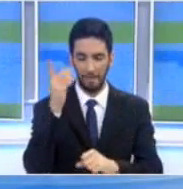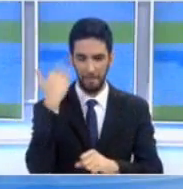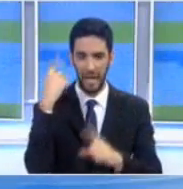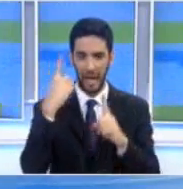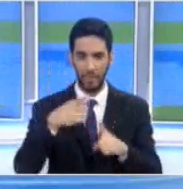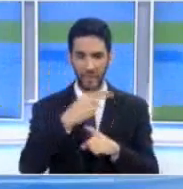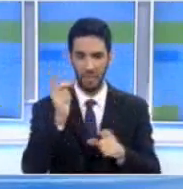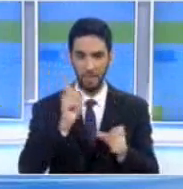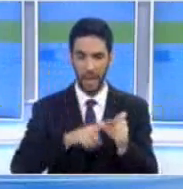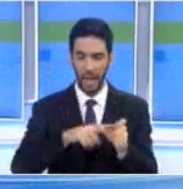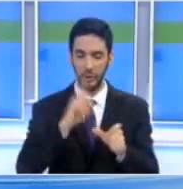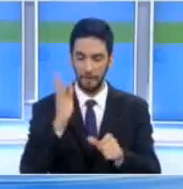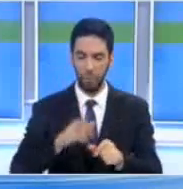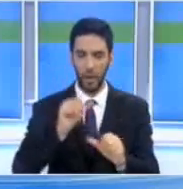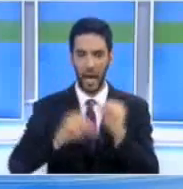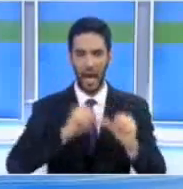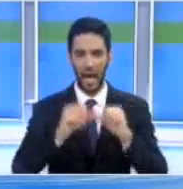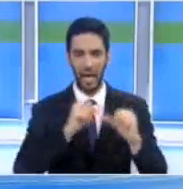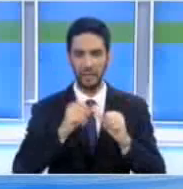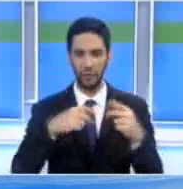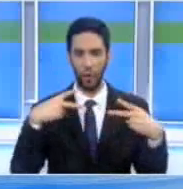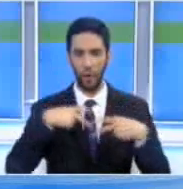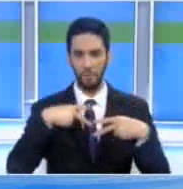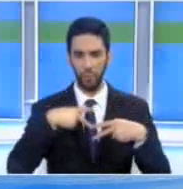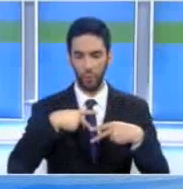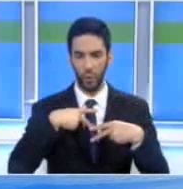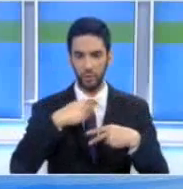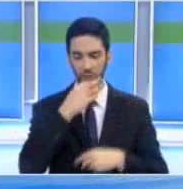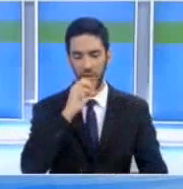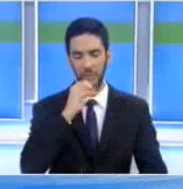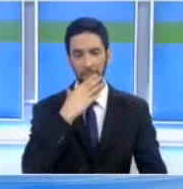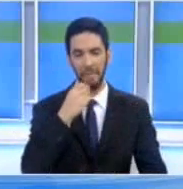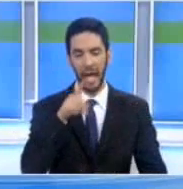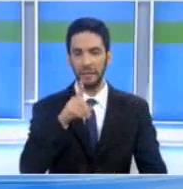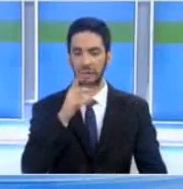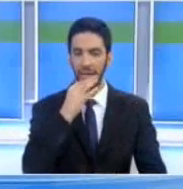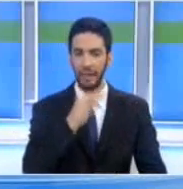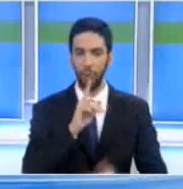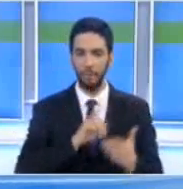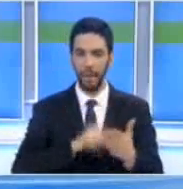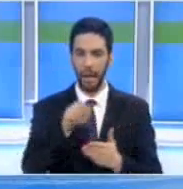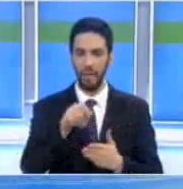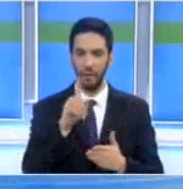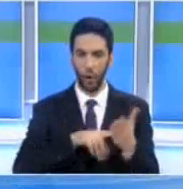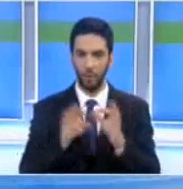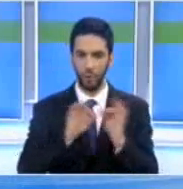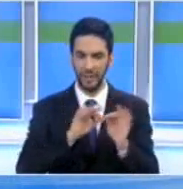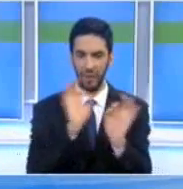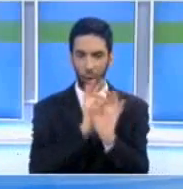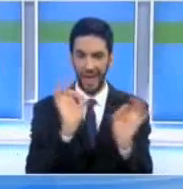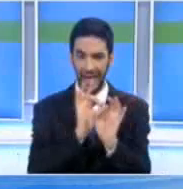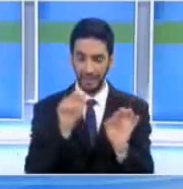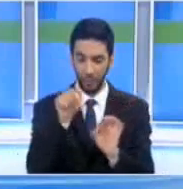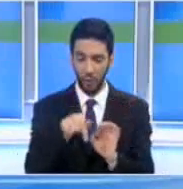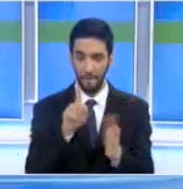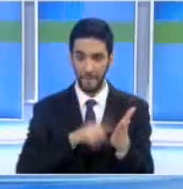να μπορέσουν να προχωρήσουν και στις συνομιλίες αυτό το θέτιος όρο ουσιαστικά εκνήμου ο κύριος Ακκίνγκη ότι θα έχει σε λίγο αργότερα τα